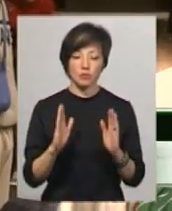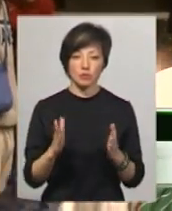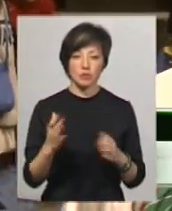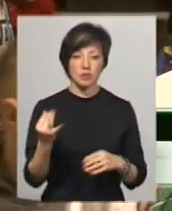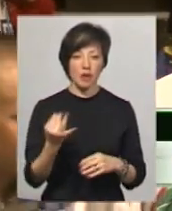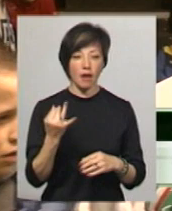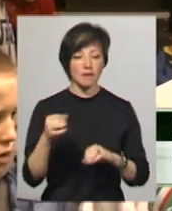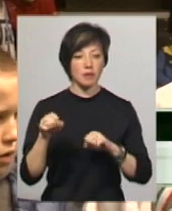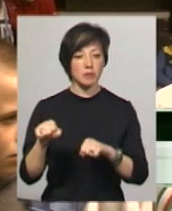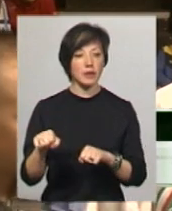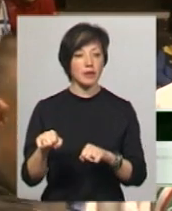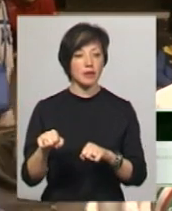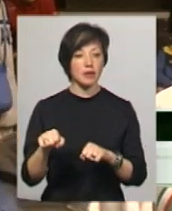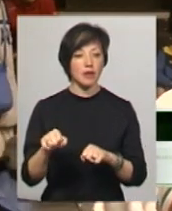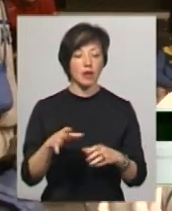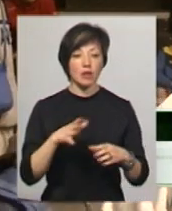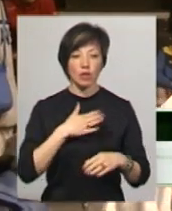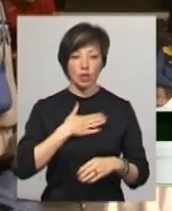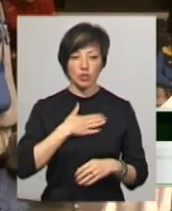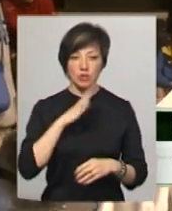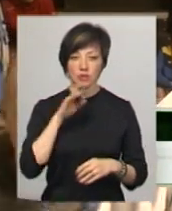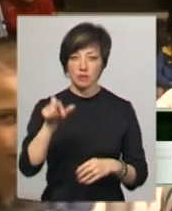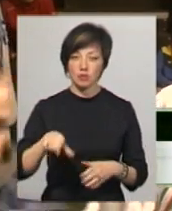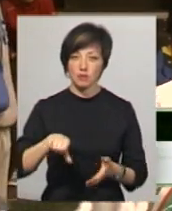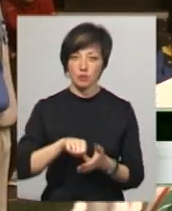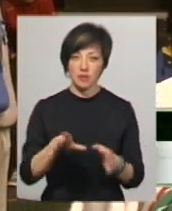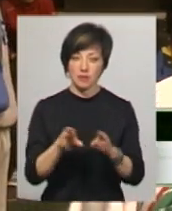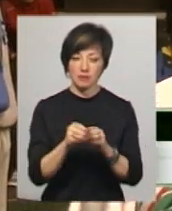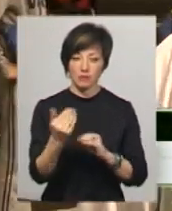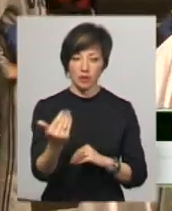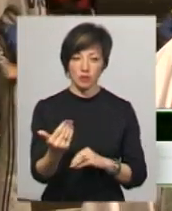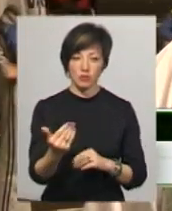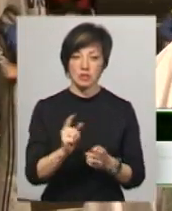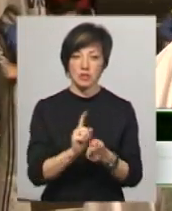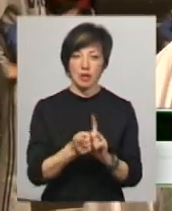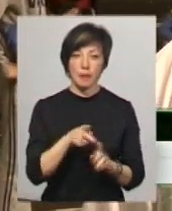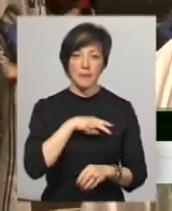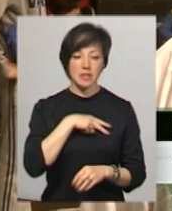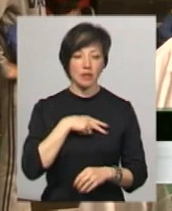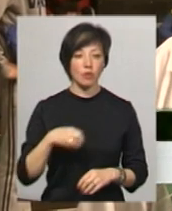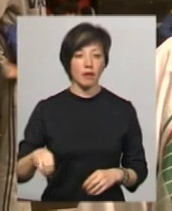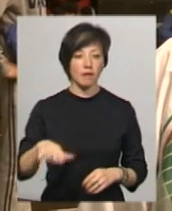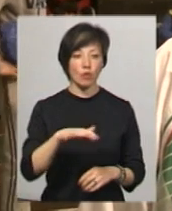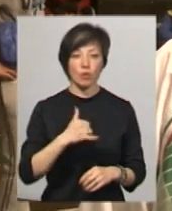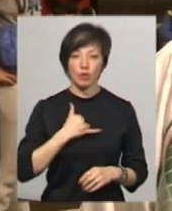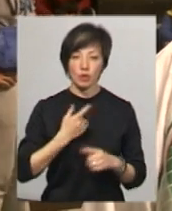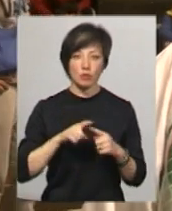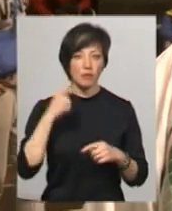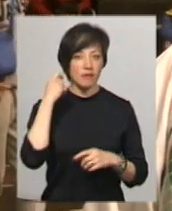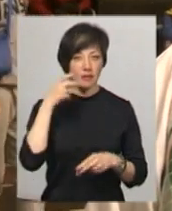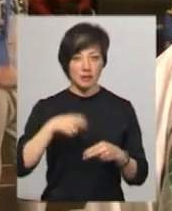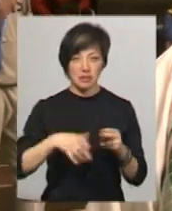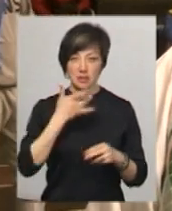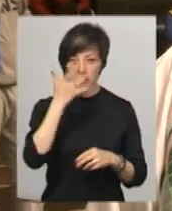Сьогодні буде цікавий бій. Наша дівчина буде виступати з вашою, яка стала призеркою Європи. У нас по цьому віку, в кінці